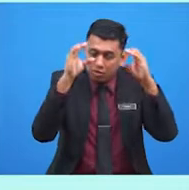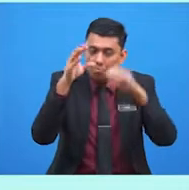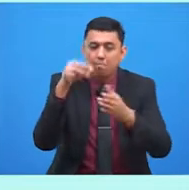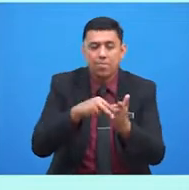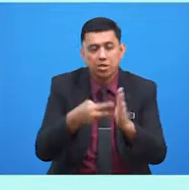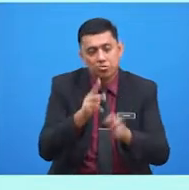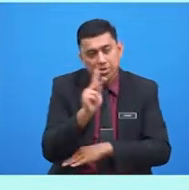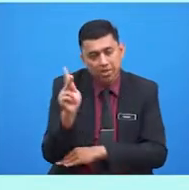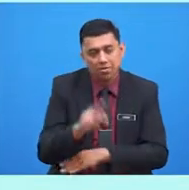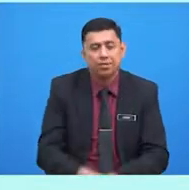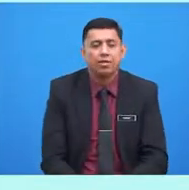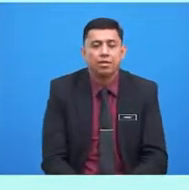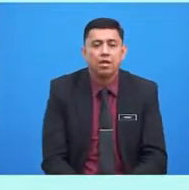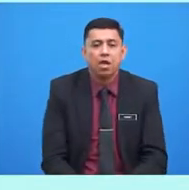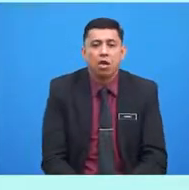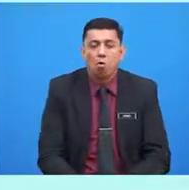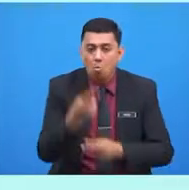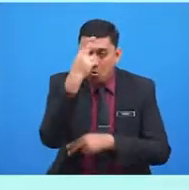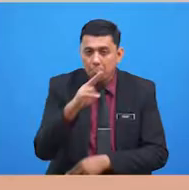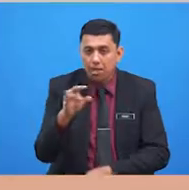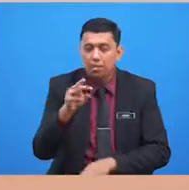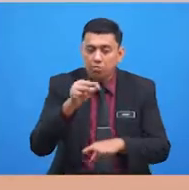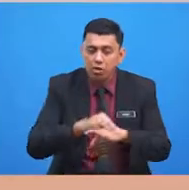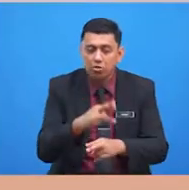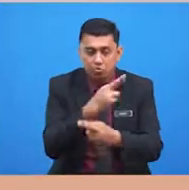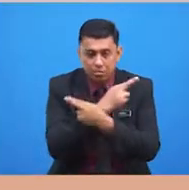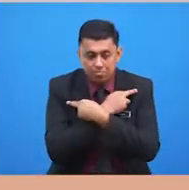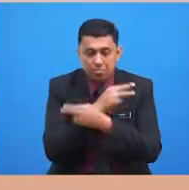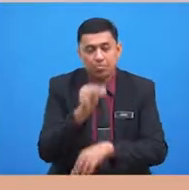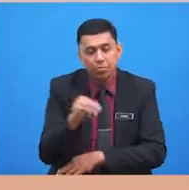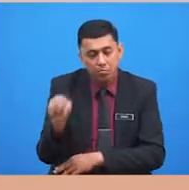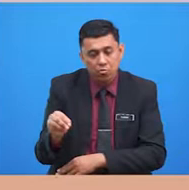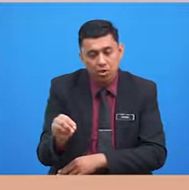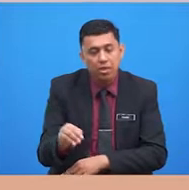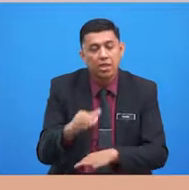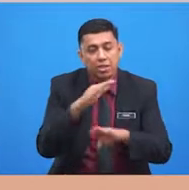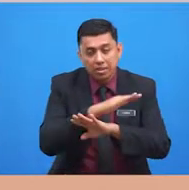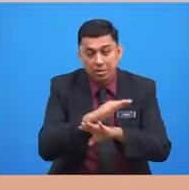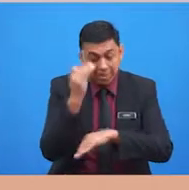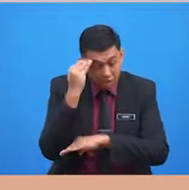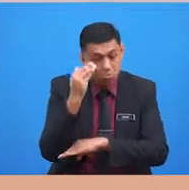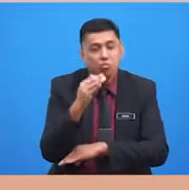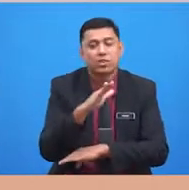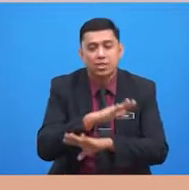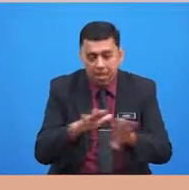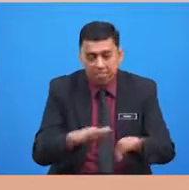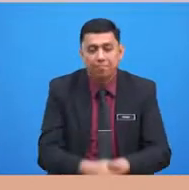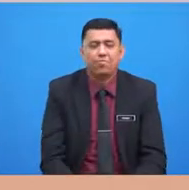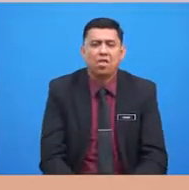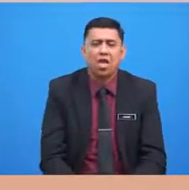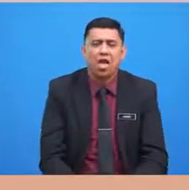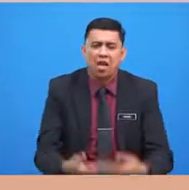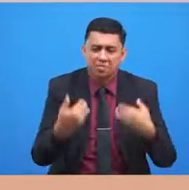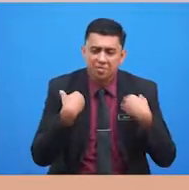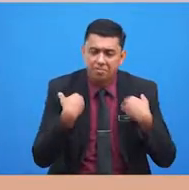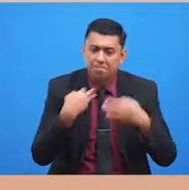hormati waktu rehat. murid-murid tahu tak? Apabila mempunyai masa